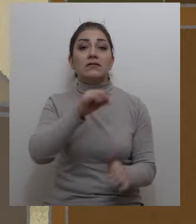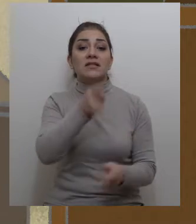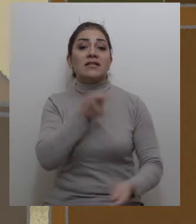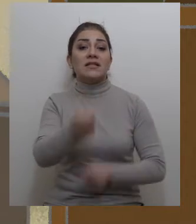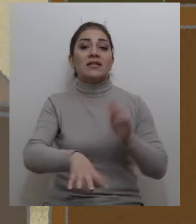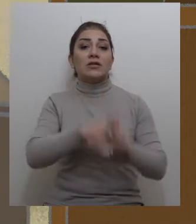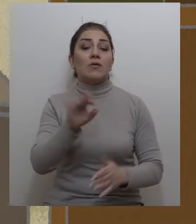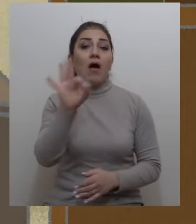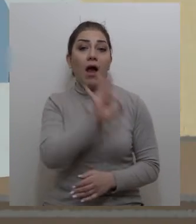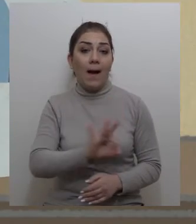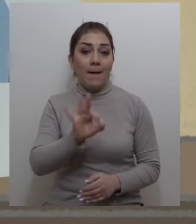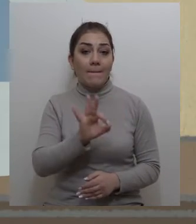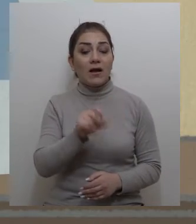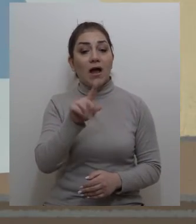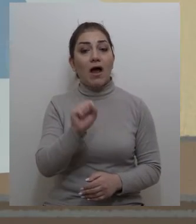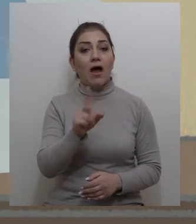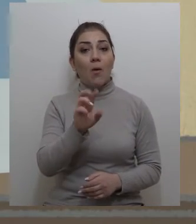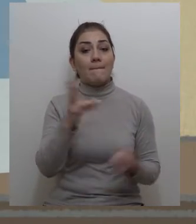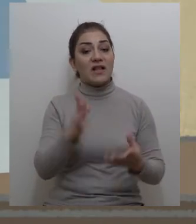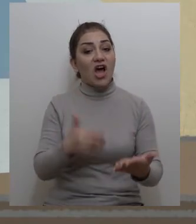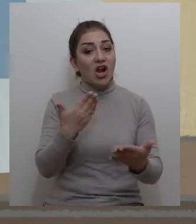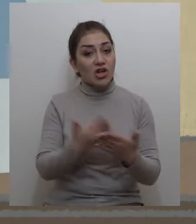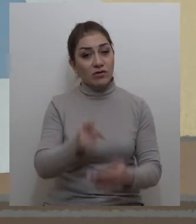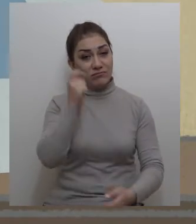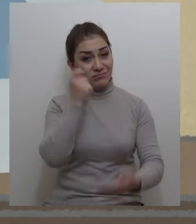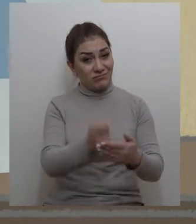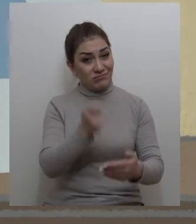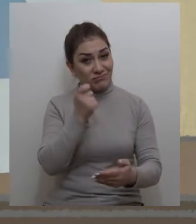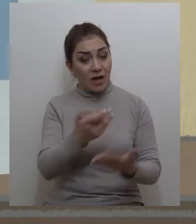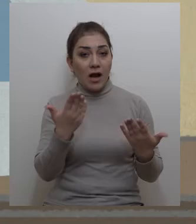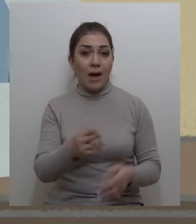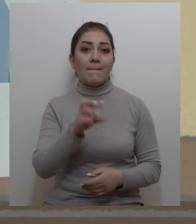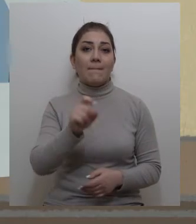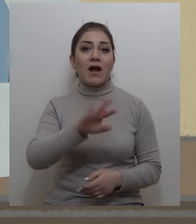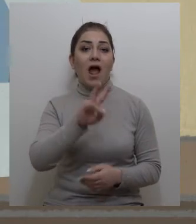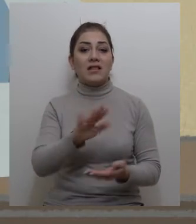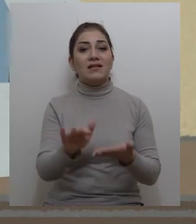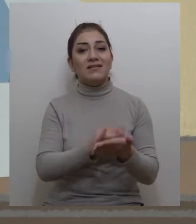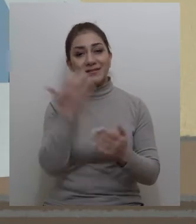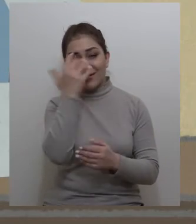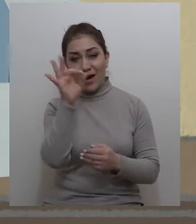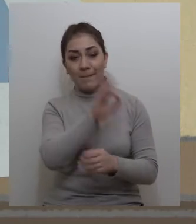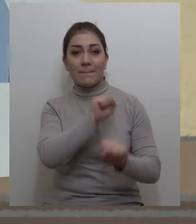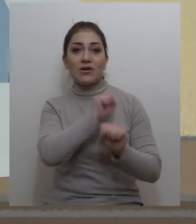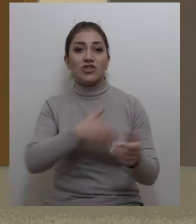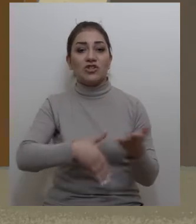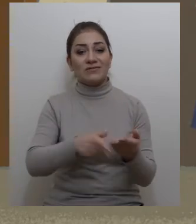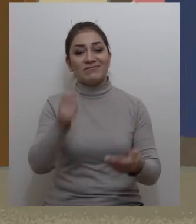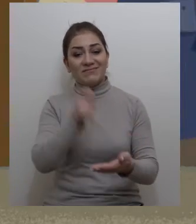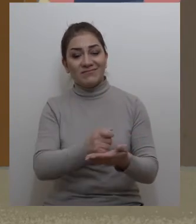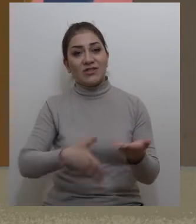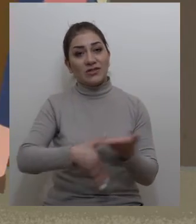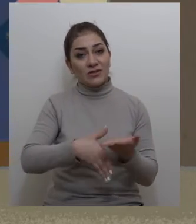ընտրելու համար։ Նրանք հակոպին պետք է առաջարկեն նաև խոշորացույց կամ բրայլյան կաղապար, որոնց միջոցով նակը կվյարկի։